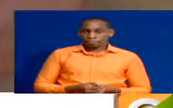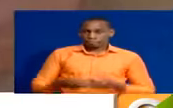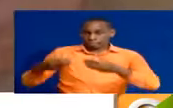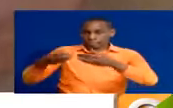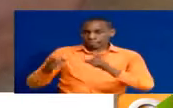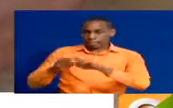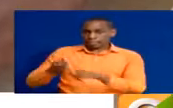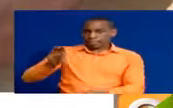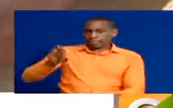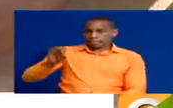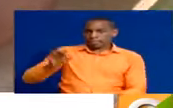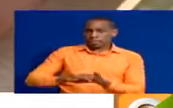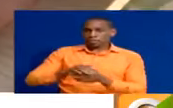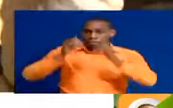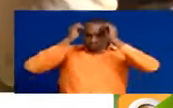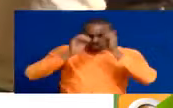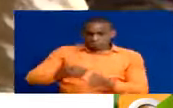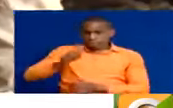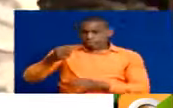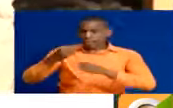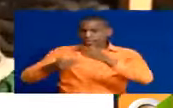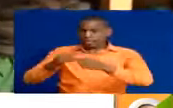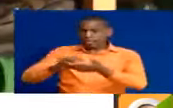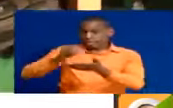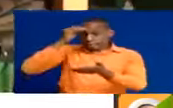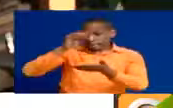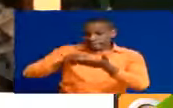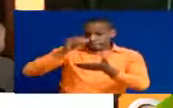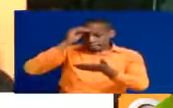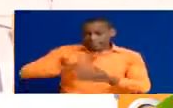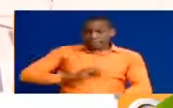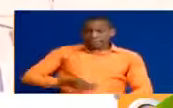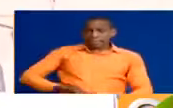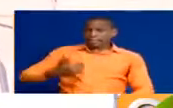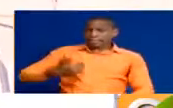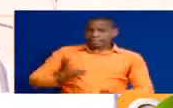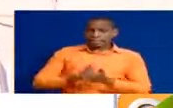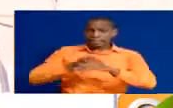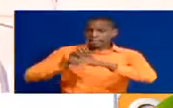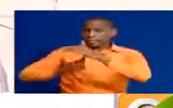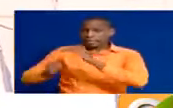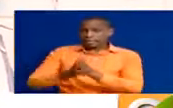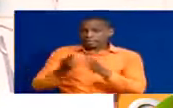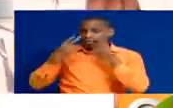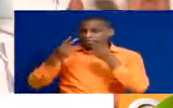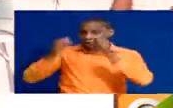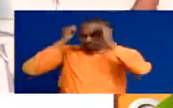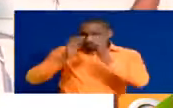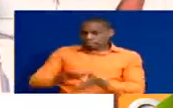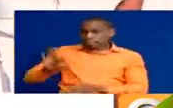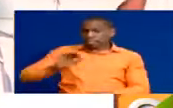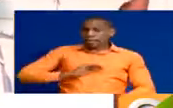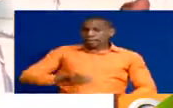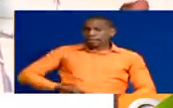lakaro, kuna mwanafunzi mwingine anayendelea na masomu huku akiwa mjamzito. Nikingia hapa niwepata wanafunzi wa tatu